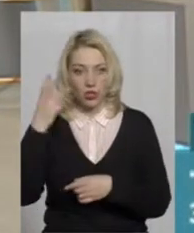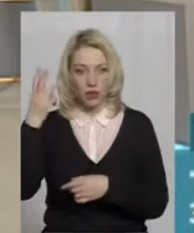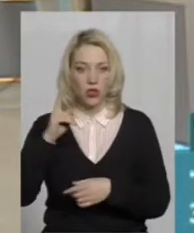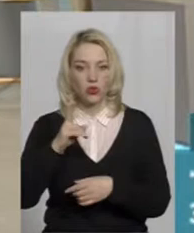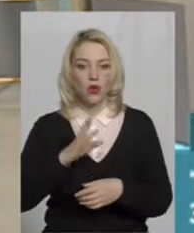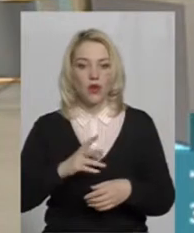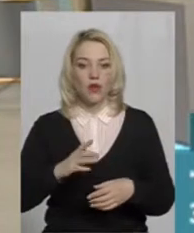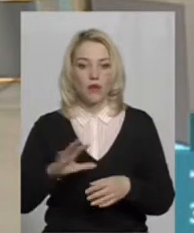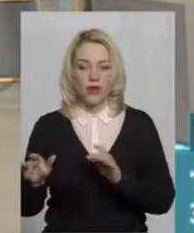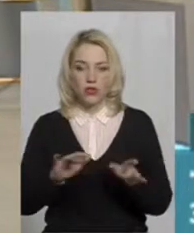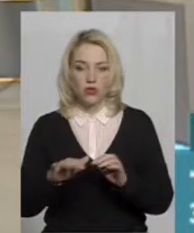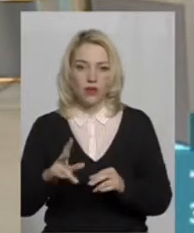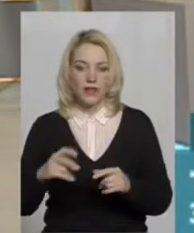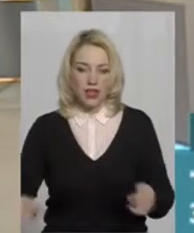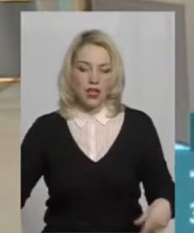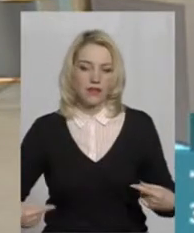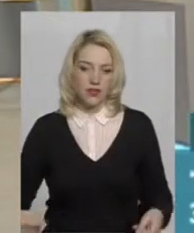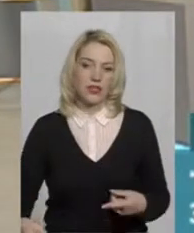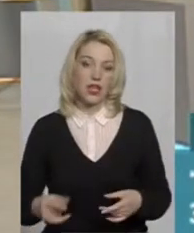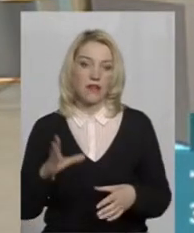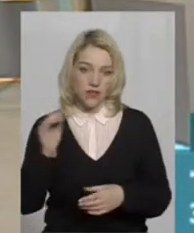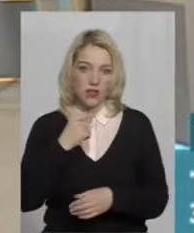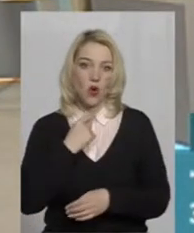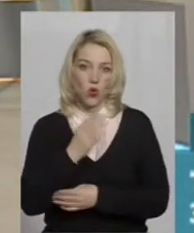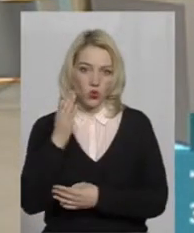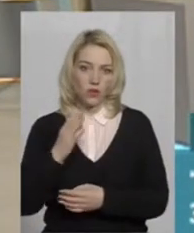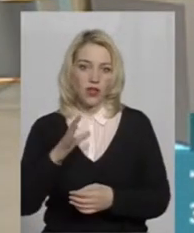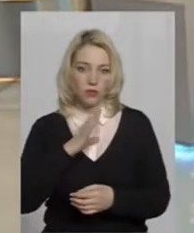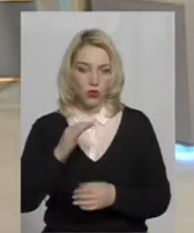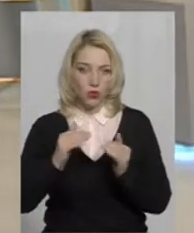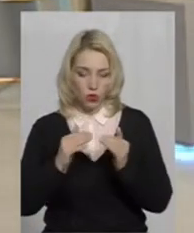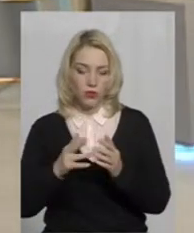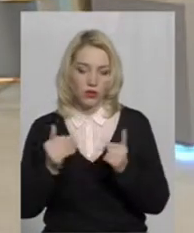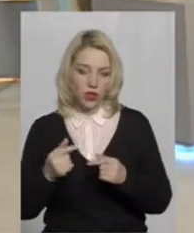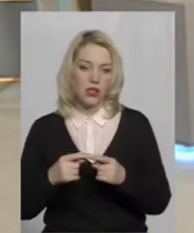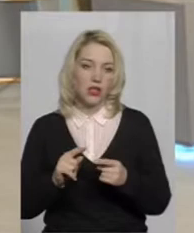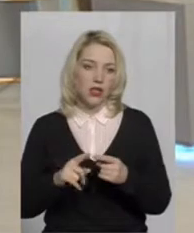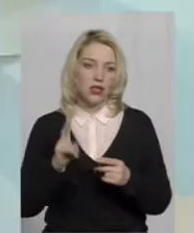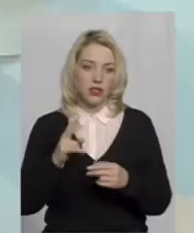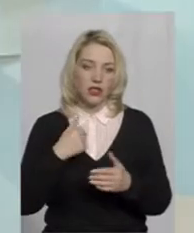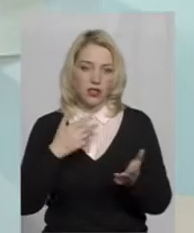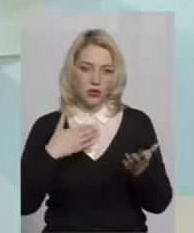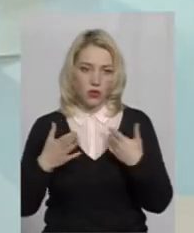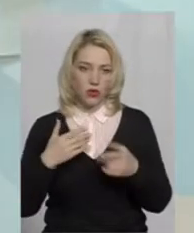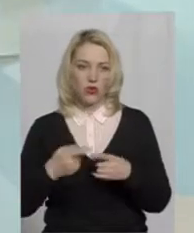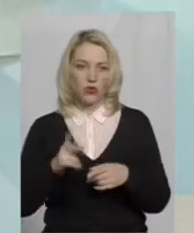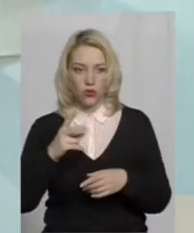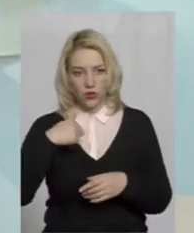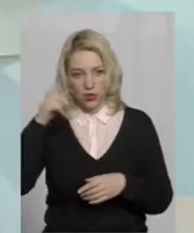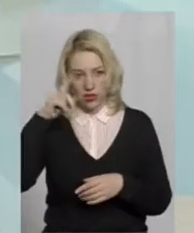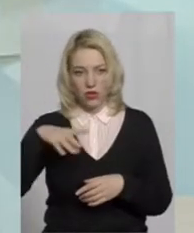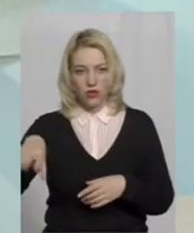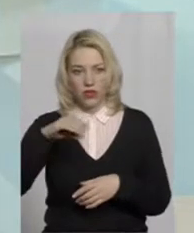усі голосували вдома? Ну, по крайній мір, ті, з якими я спілкуюсь, яких я знаю,